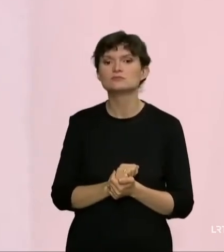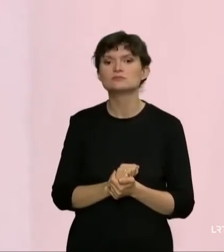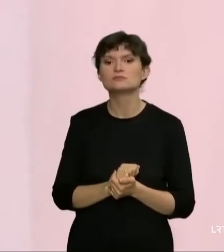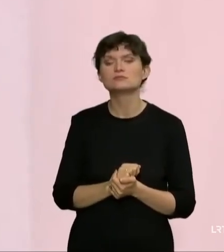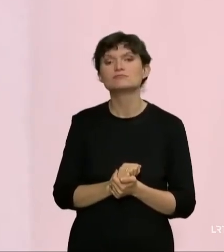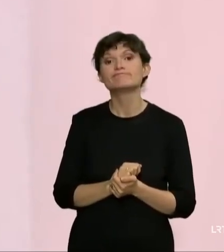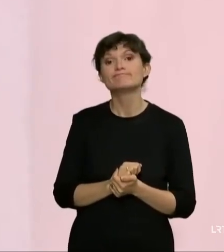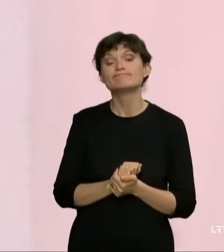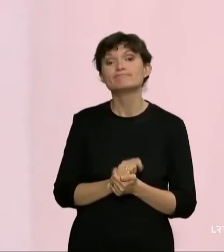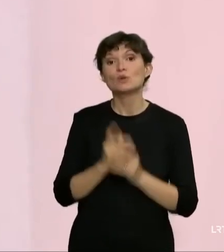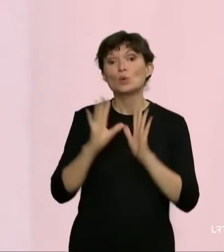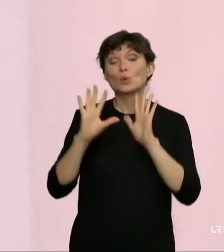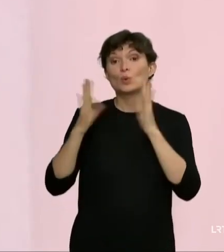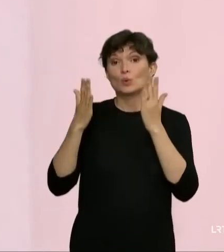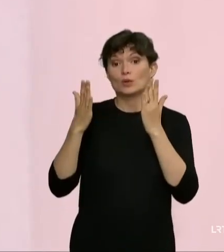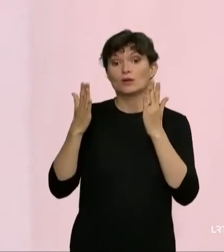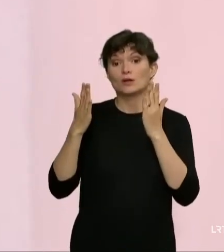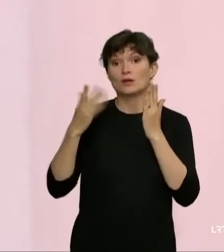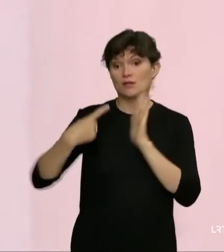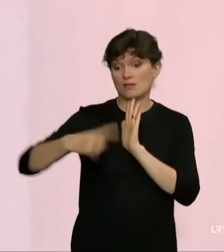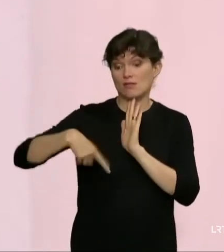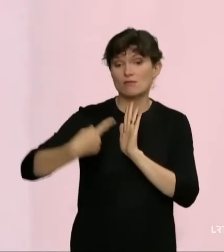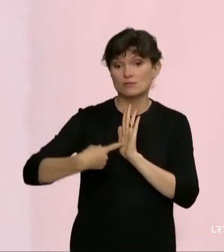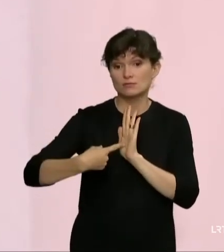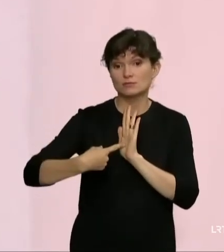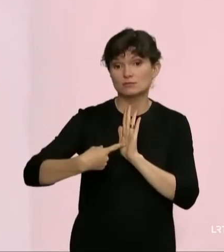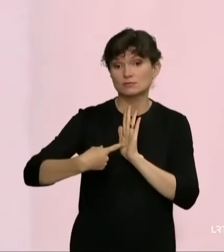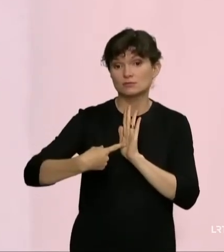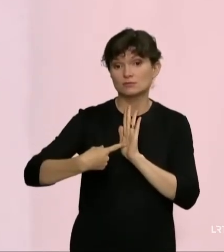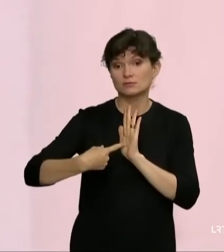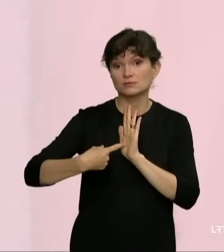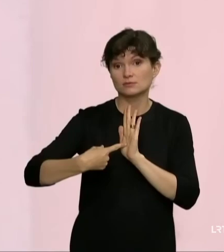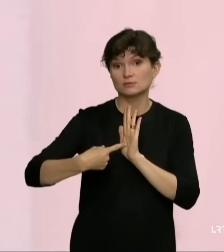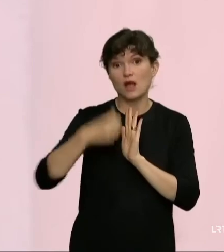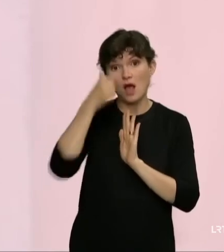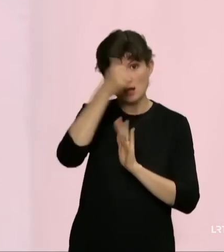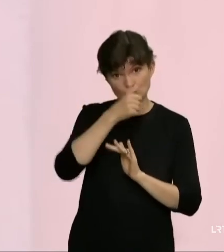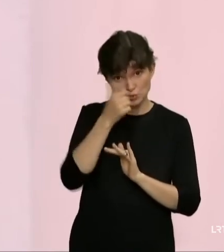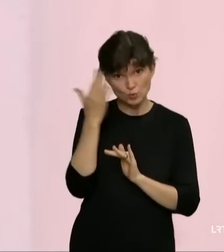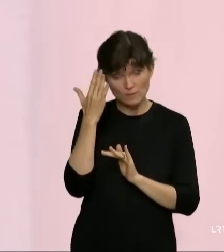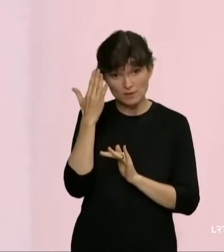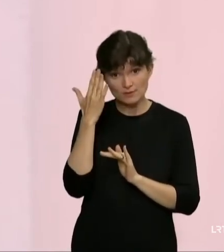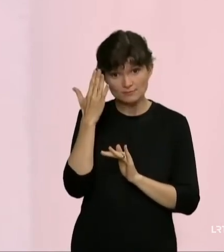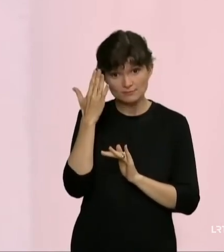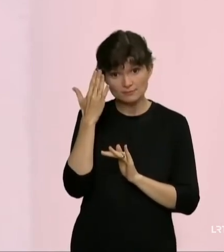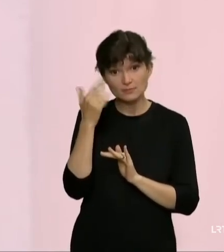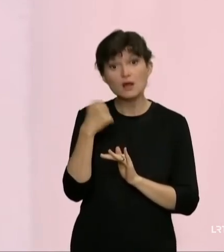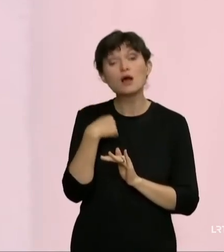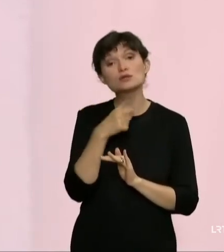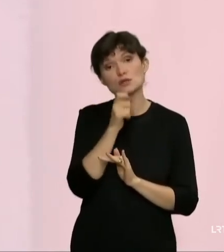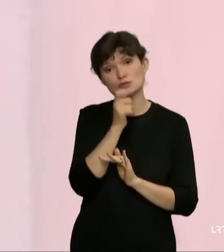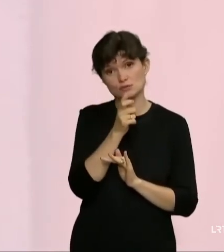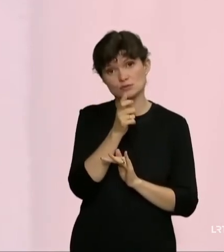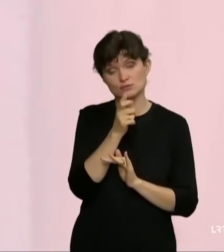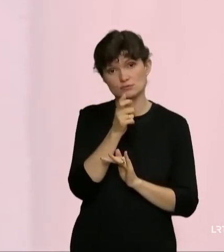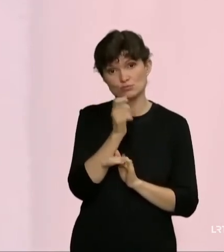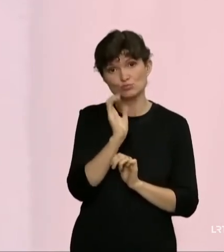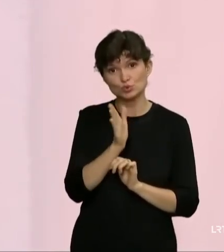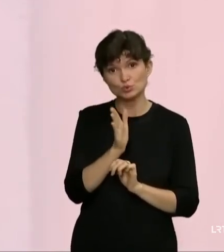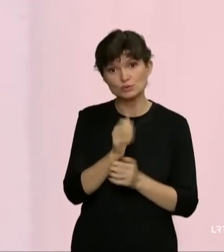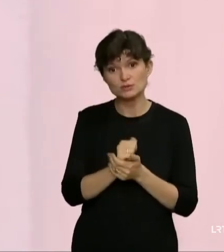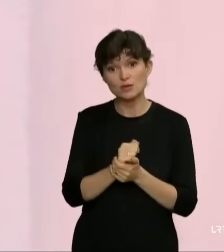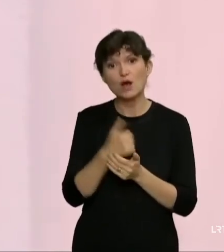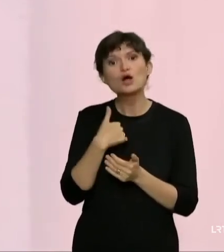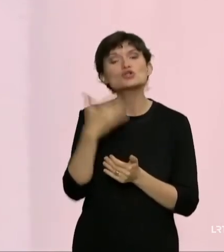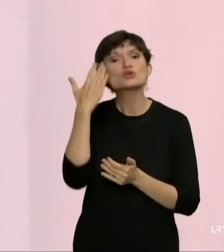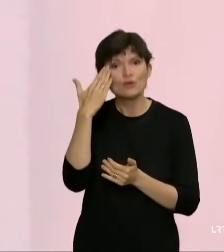Jeigu jūs manęs klausiate asmeninės nuomonės, aš jums atsakysiu. Aš tikrai manau,